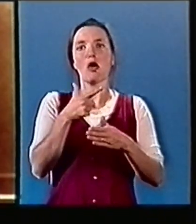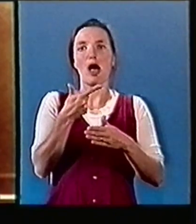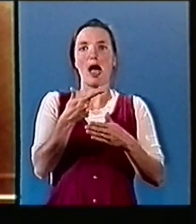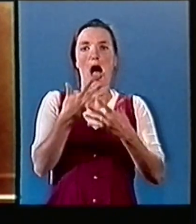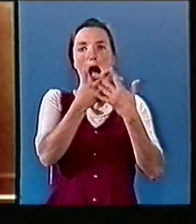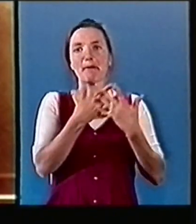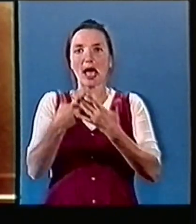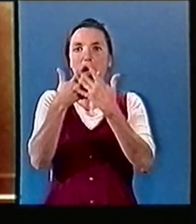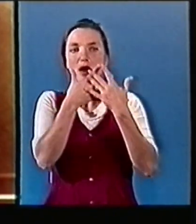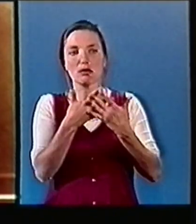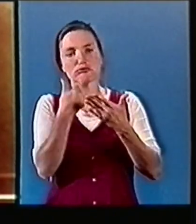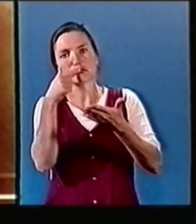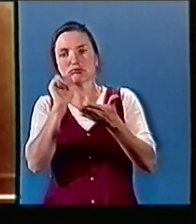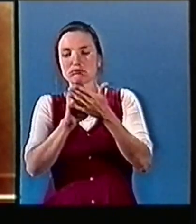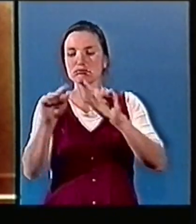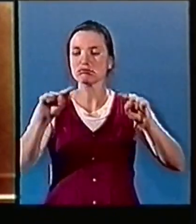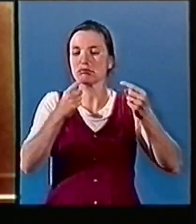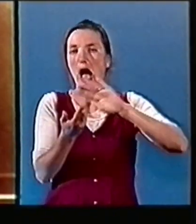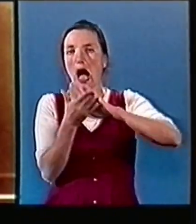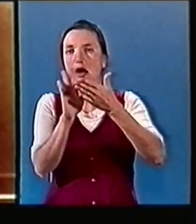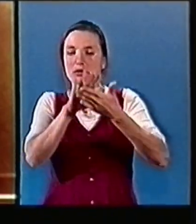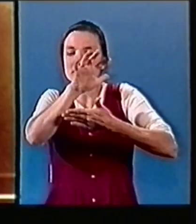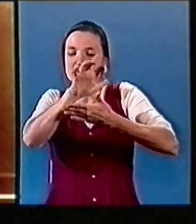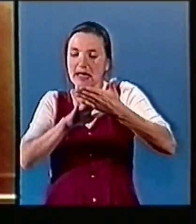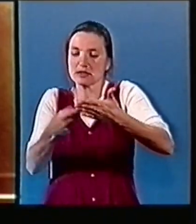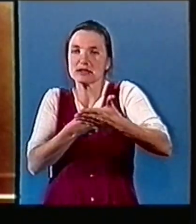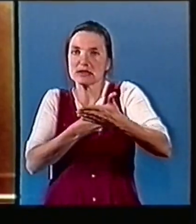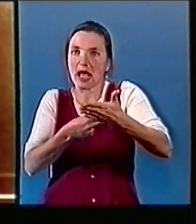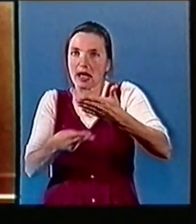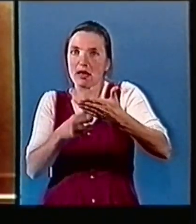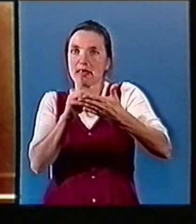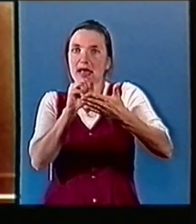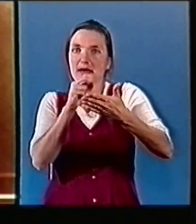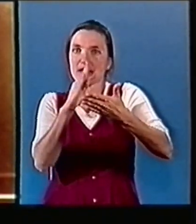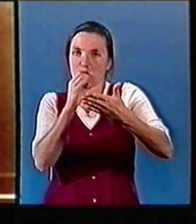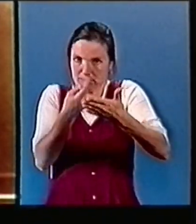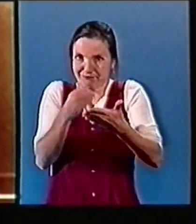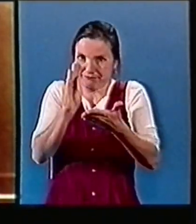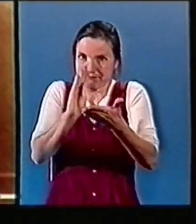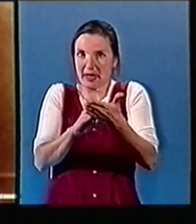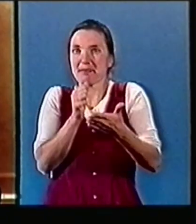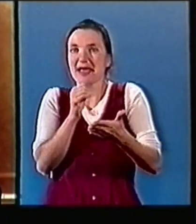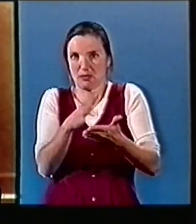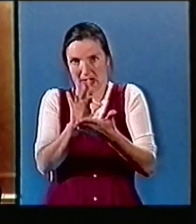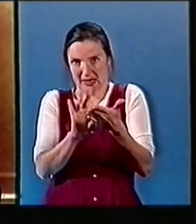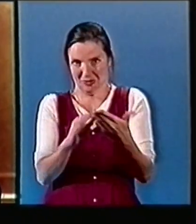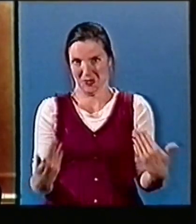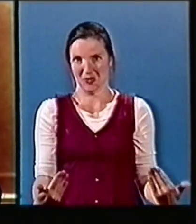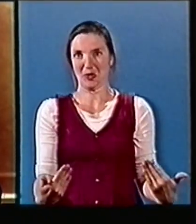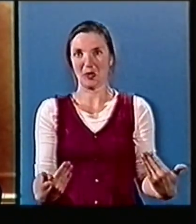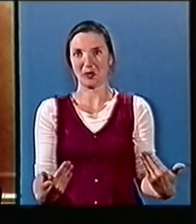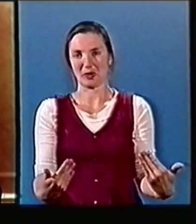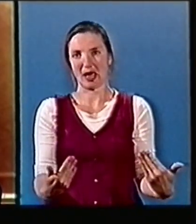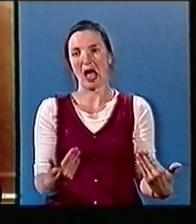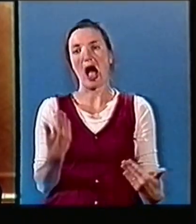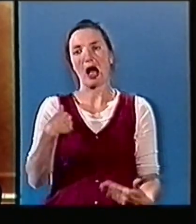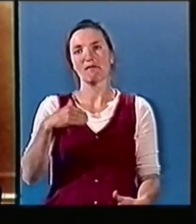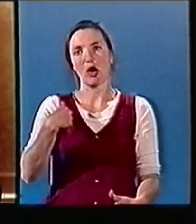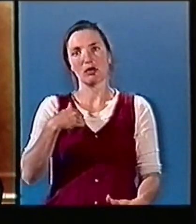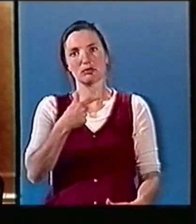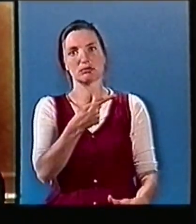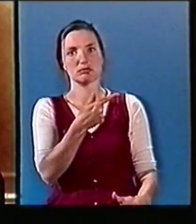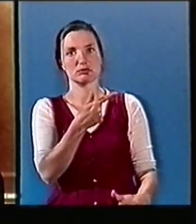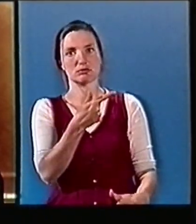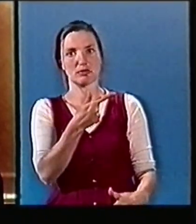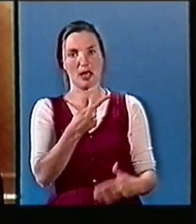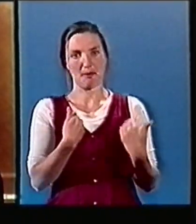Des réfugiés ont pu rentrer dans la ville où ils vivaient avant la guerre. Ce vote pourrait peut-être remettre en cause des états qui ont vu le jour grâce à la force